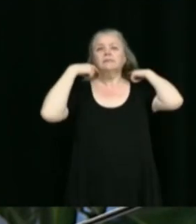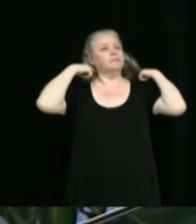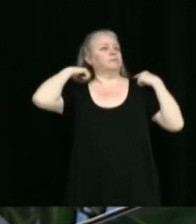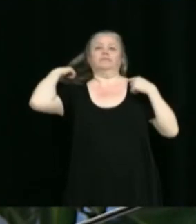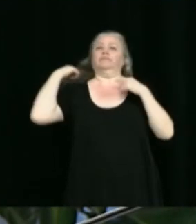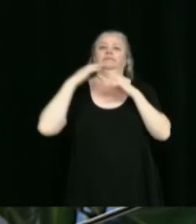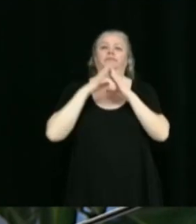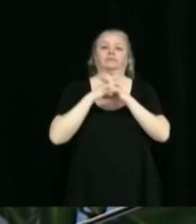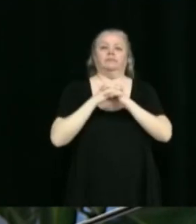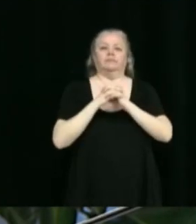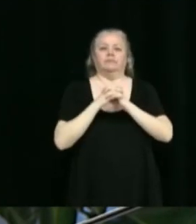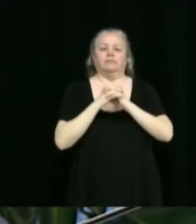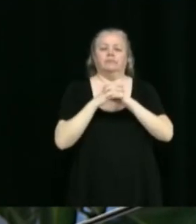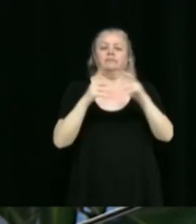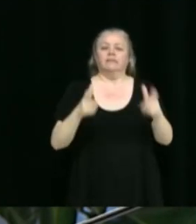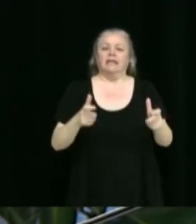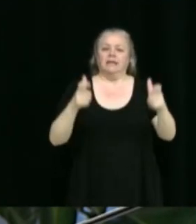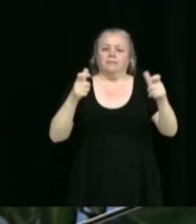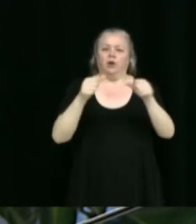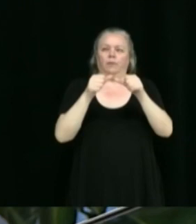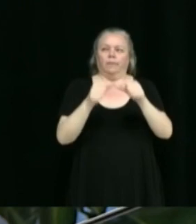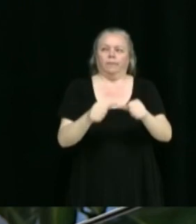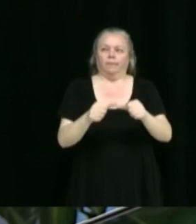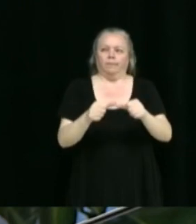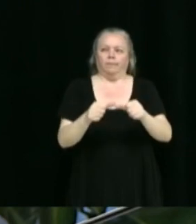l'immeuble situé